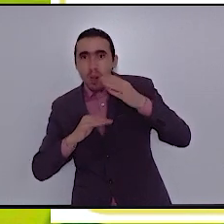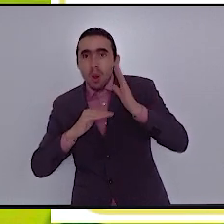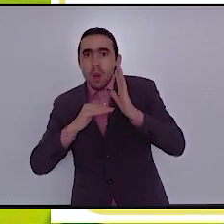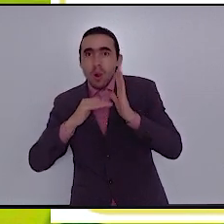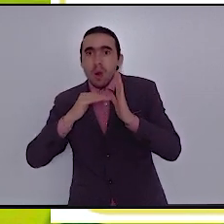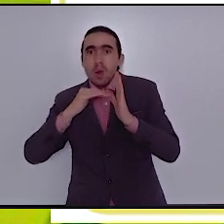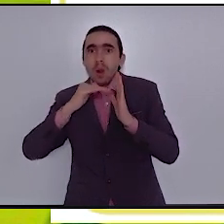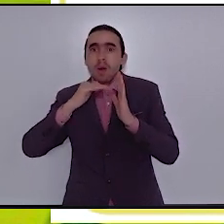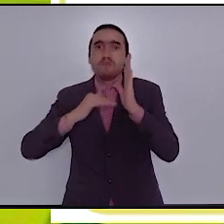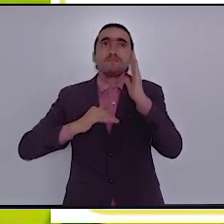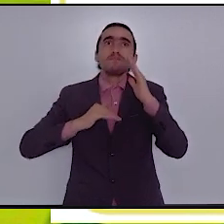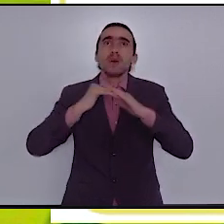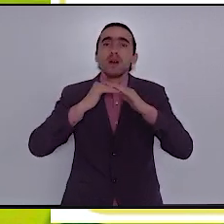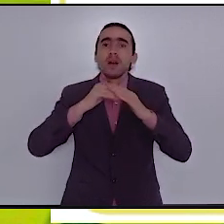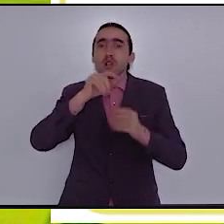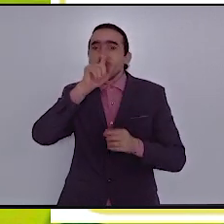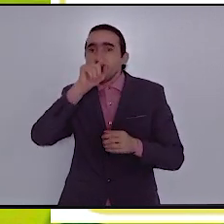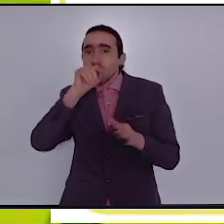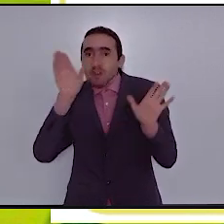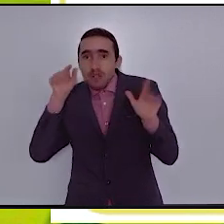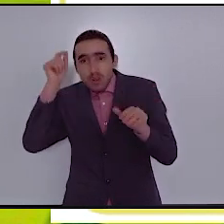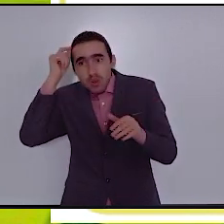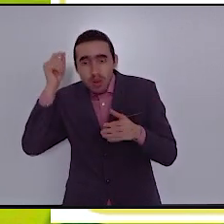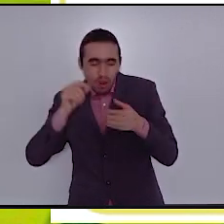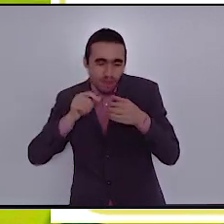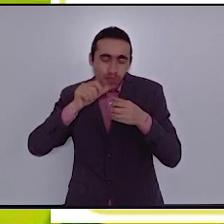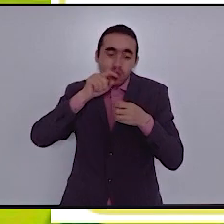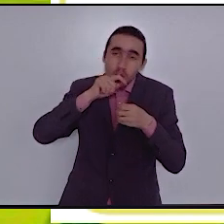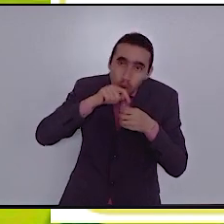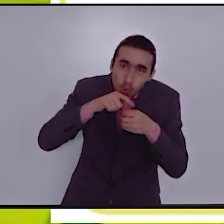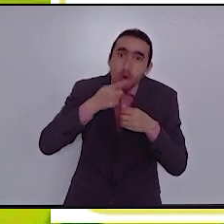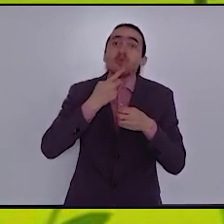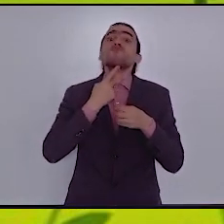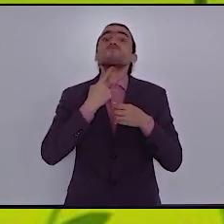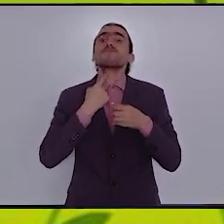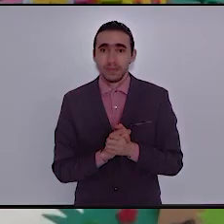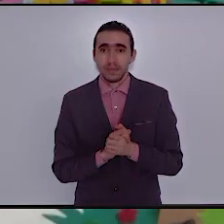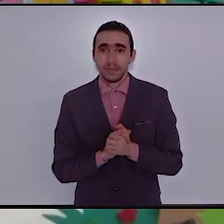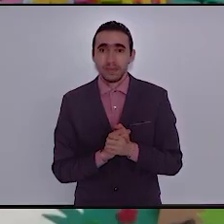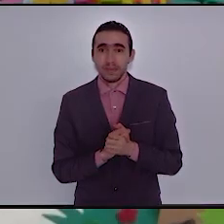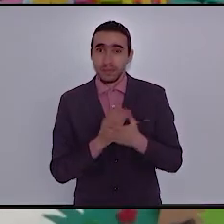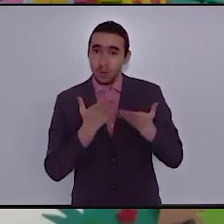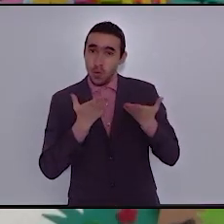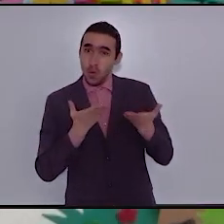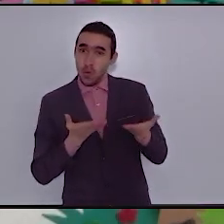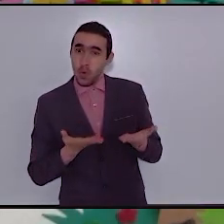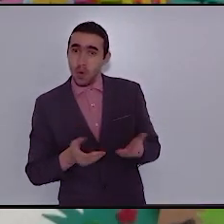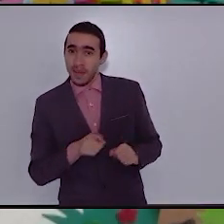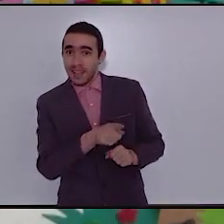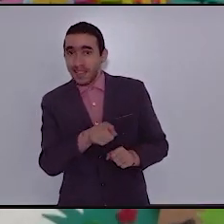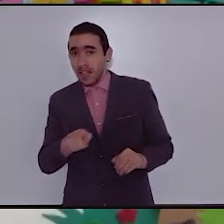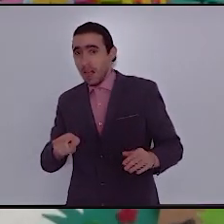الغراب ثم عاد إلى عشه مسرورا وبهذا يا